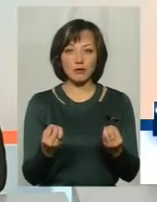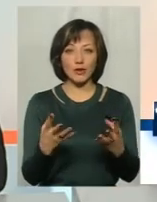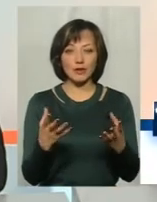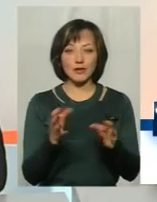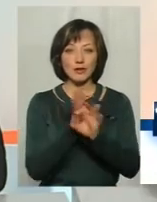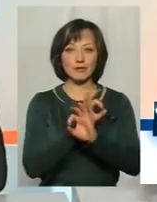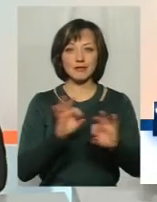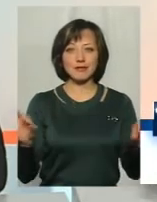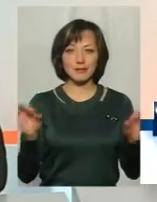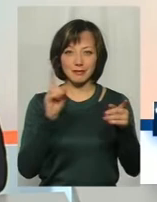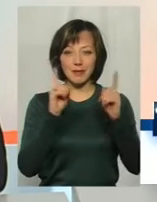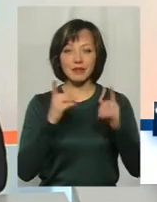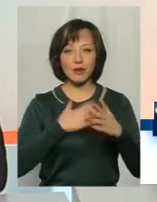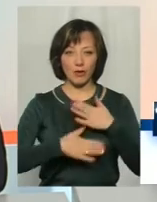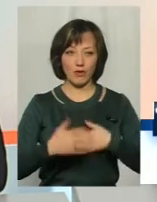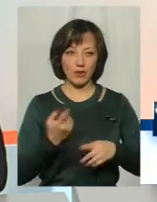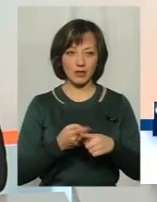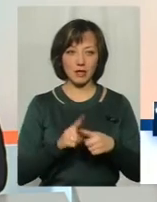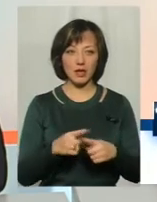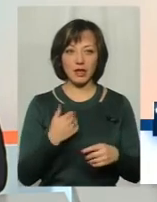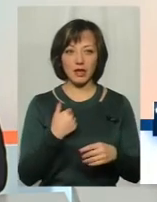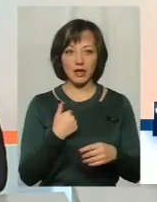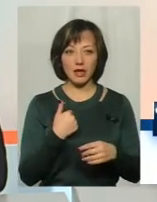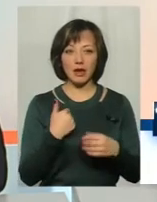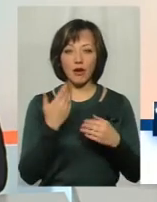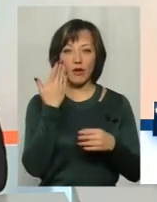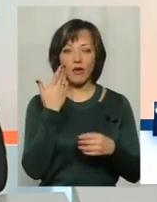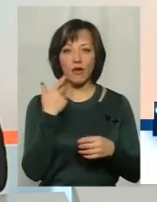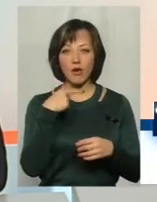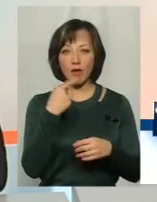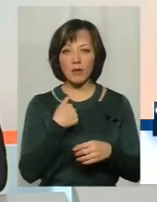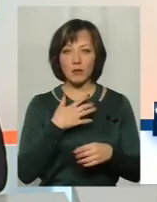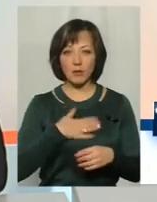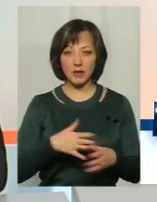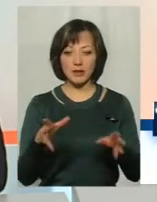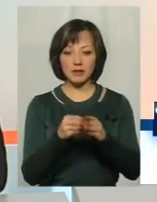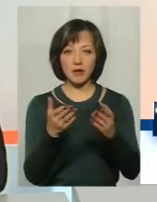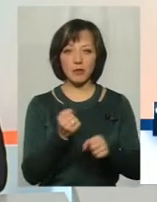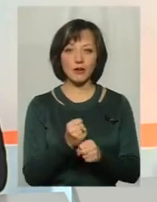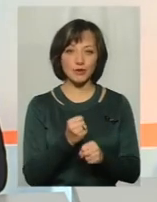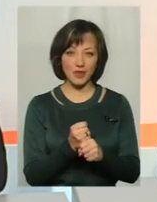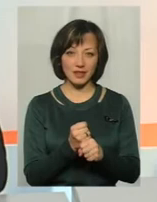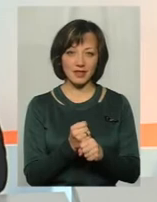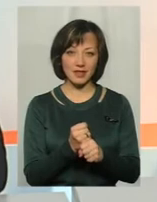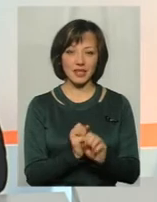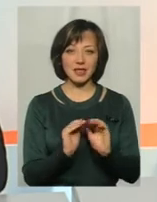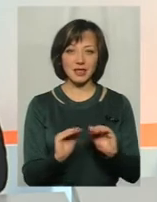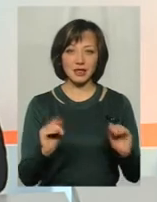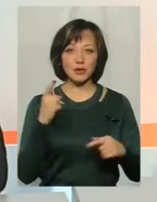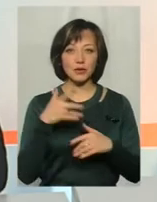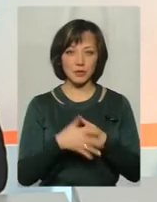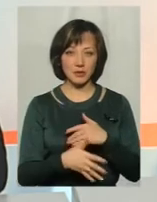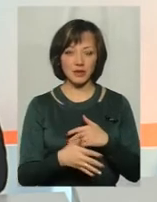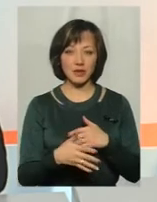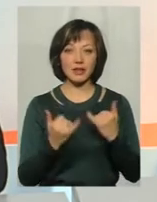божество. Оце те задоволення. І я їм, коли говорю, мені було приємно з вами працювати. І діти розуміють,